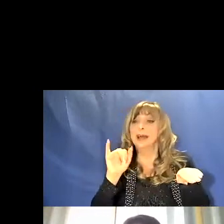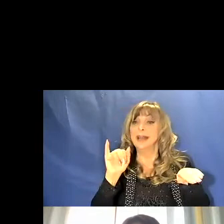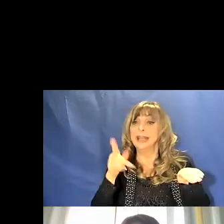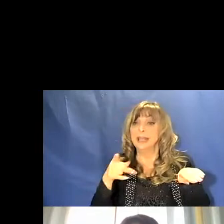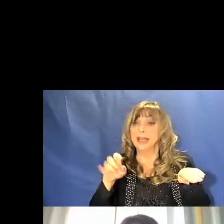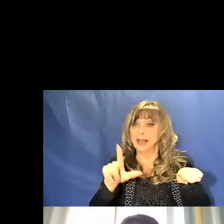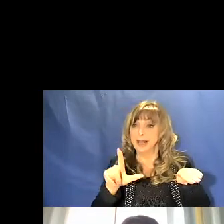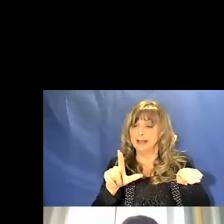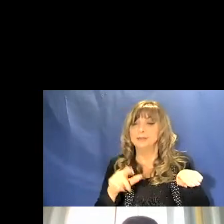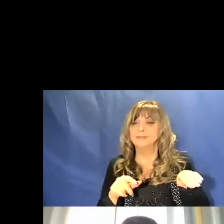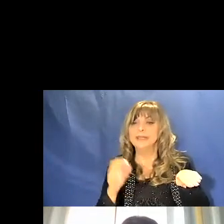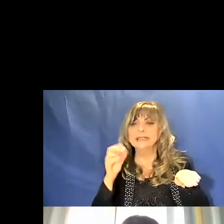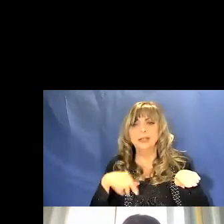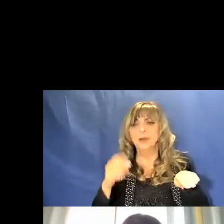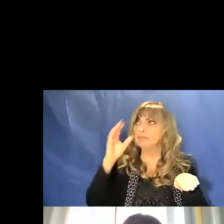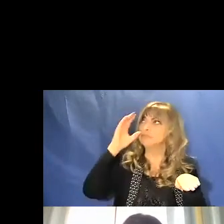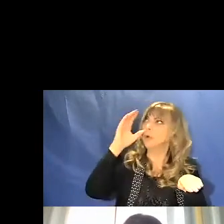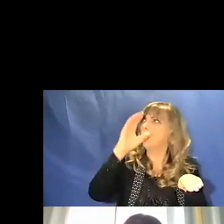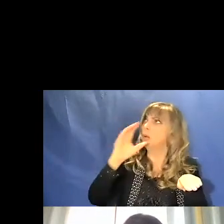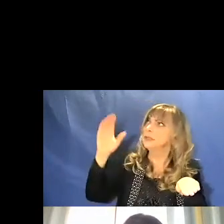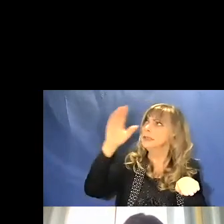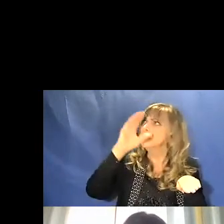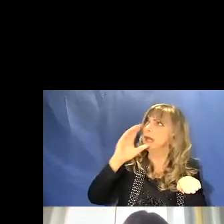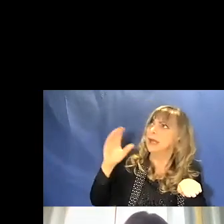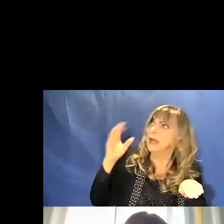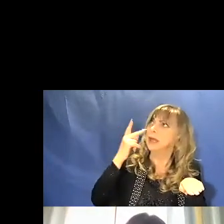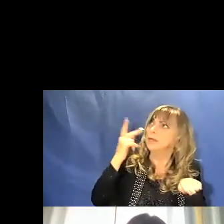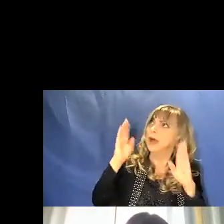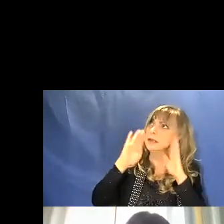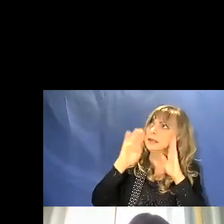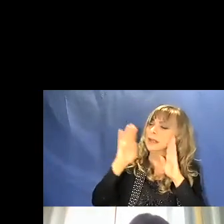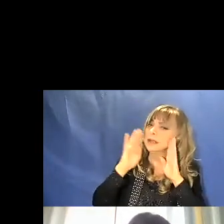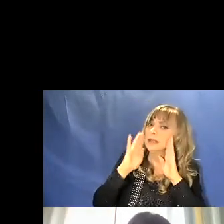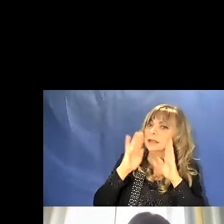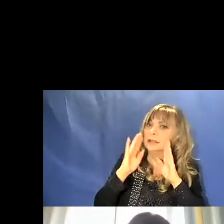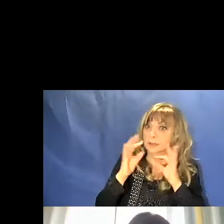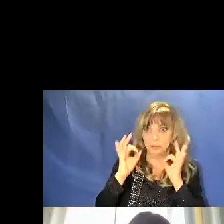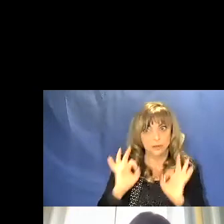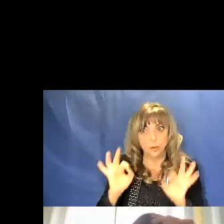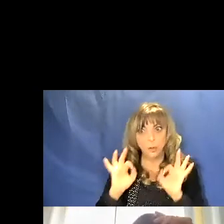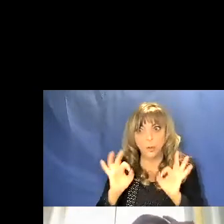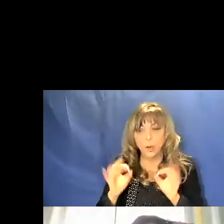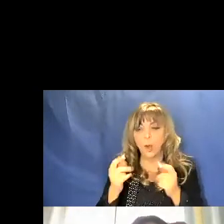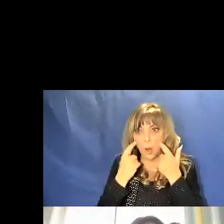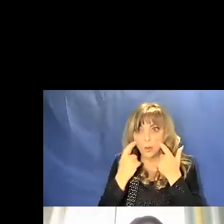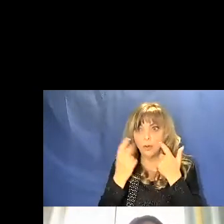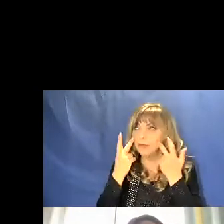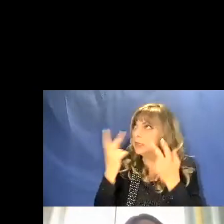Se le osserviamo attentamente, e vi assicuro che si vede anche bene a occhio nudo,